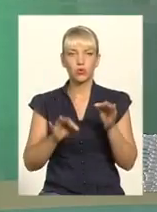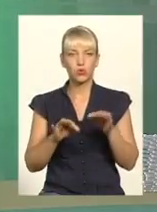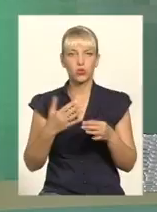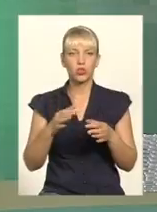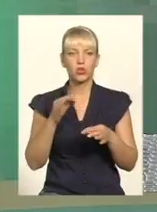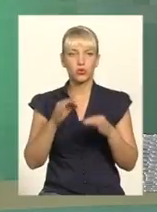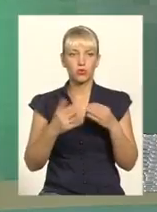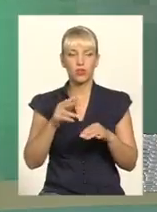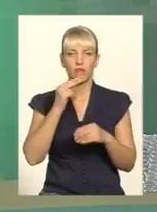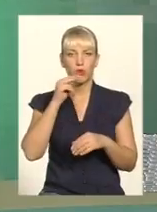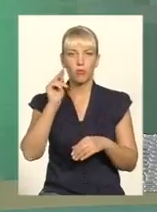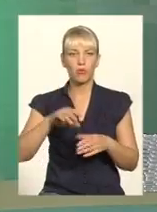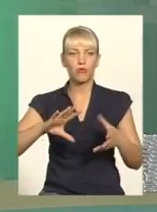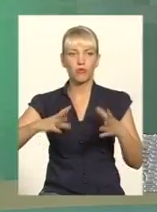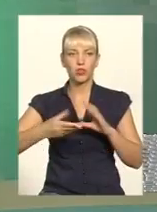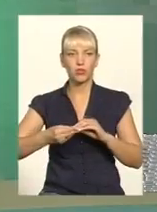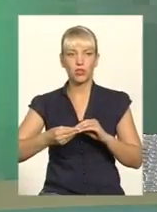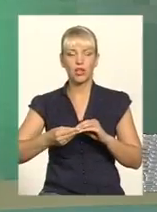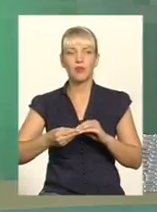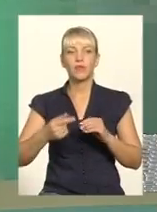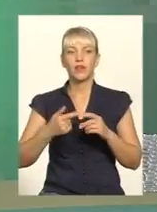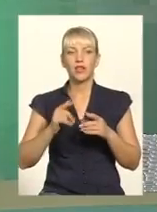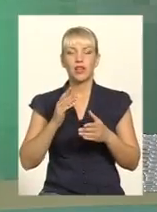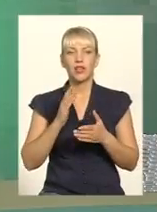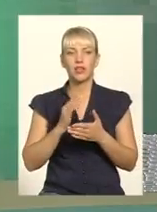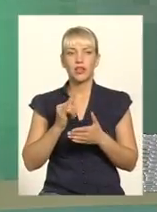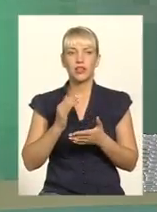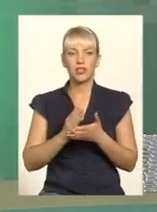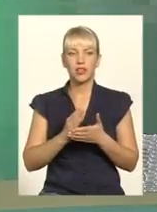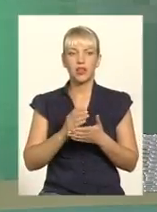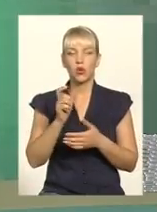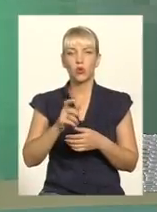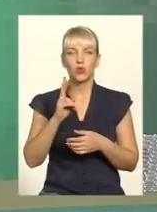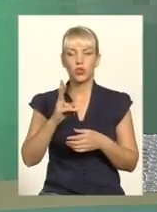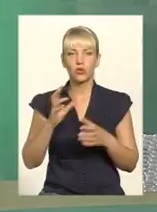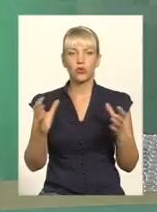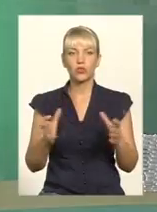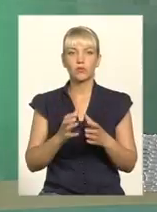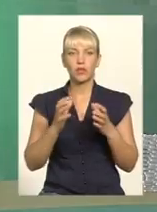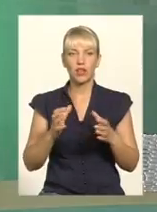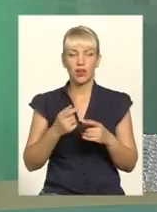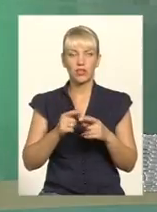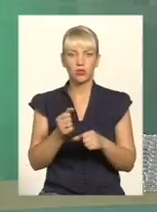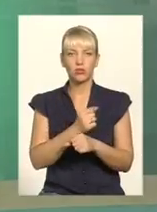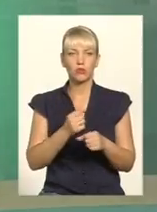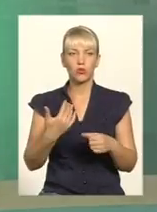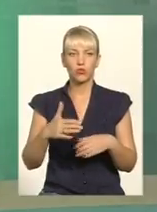винувальні висновки. Так і неподонокі факти, коли особи, які зберігали зброю, відбувають покарання вже в місцях позбавлення волі.